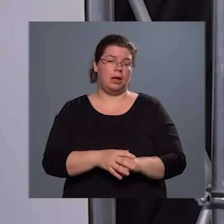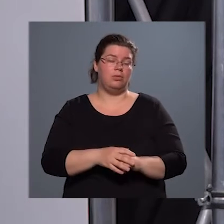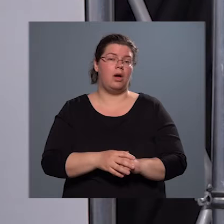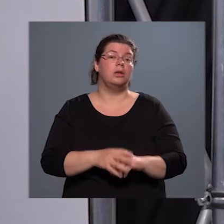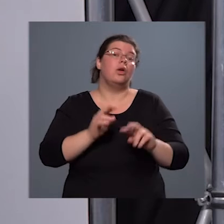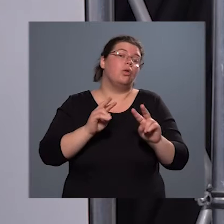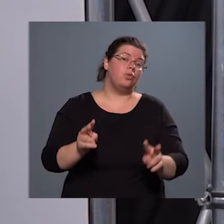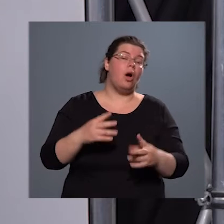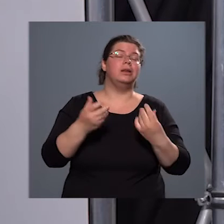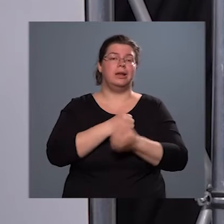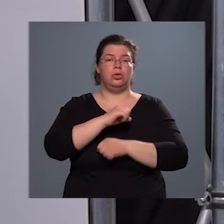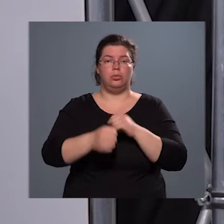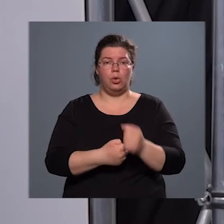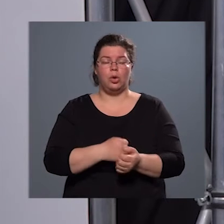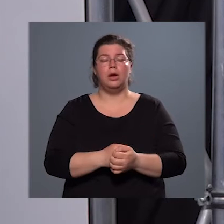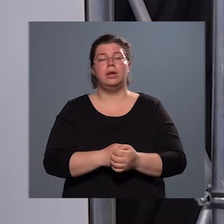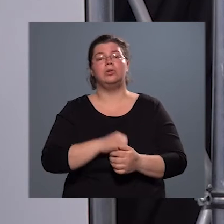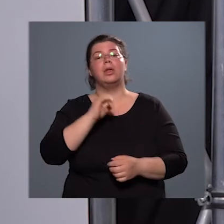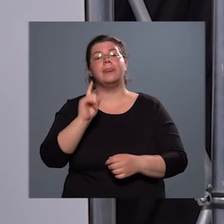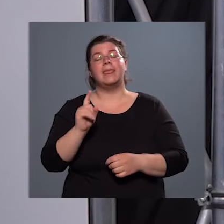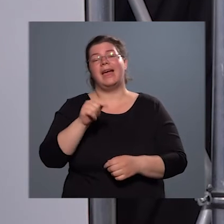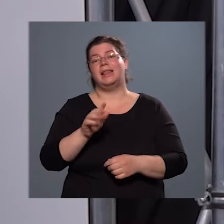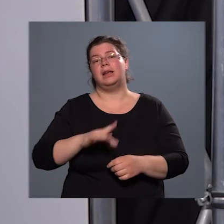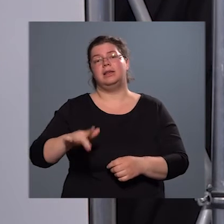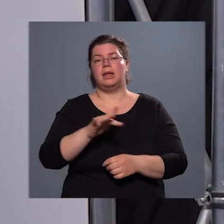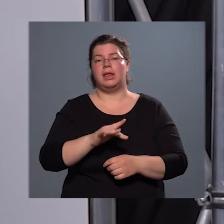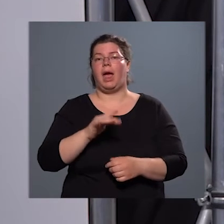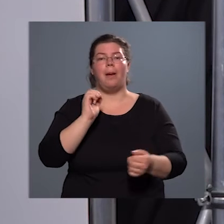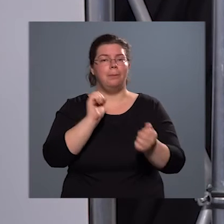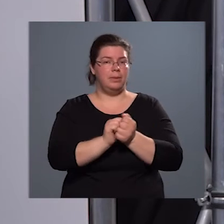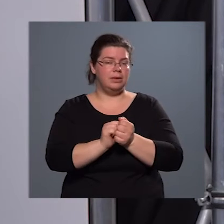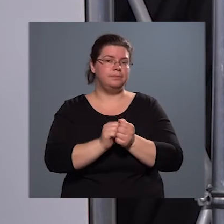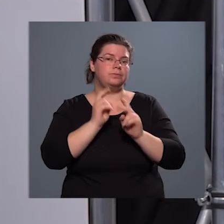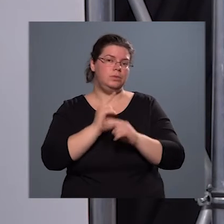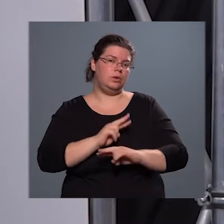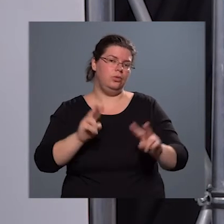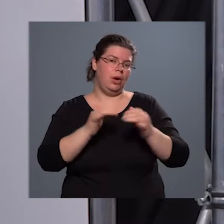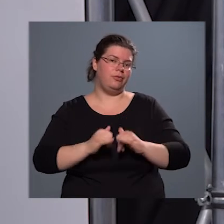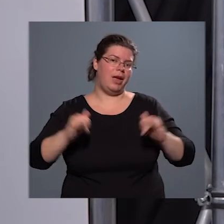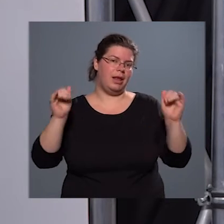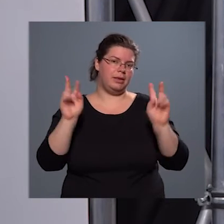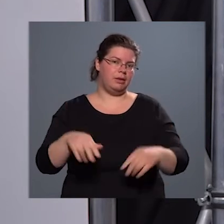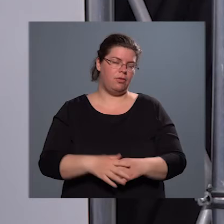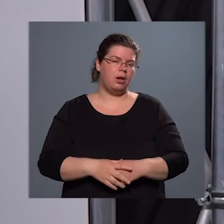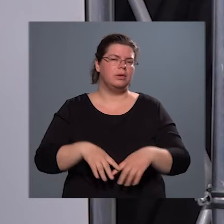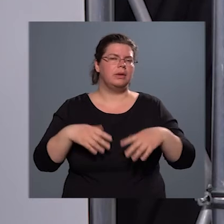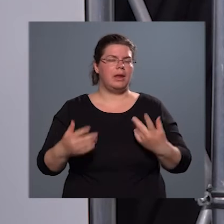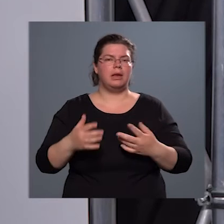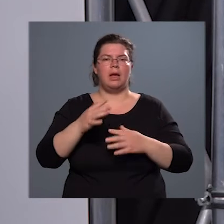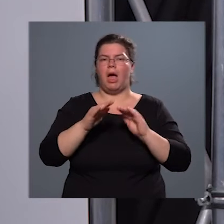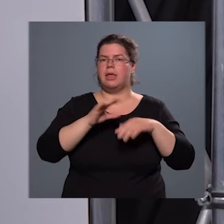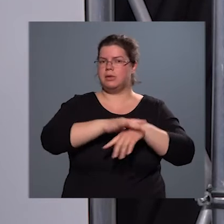van együttműködés, de ezen a téren biztos, hogy van fejlesztennivaló, tehát hogy a házi orvos